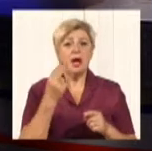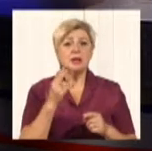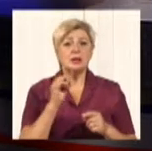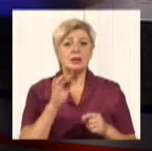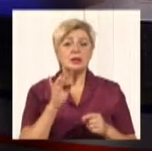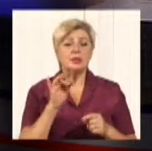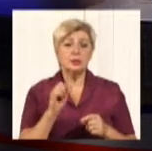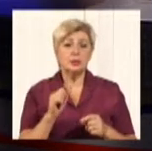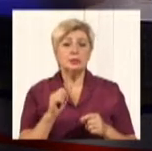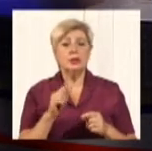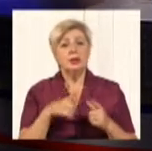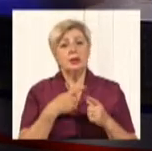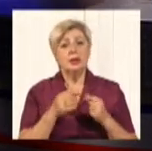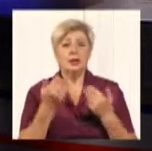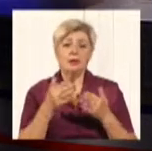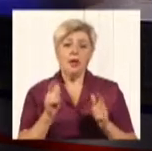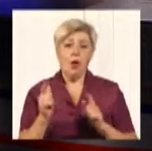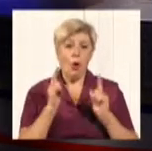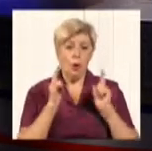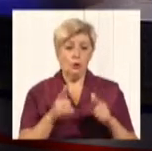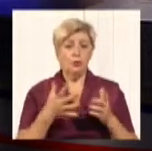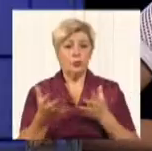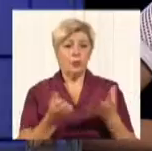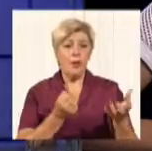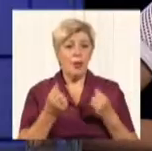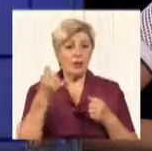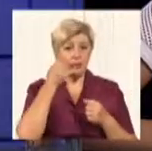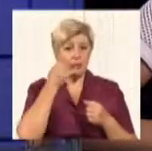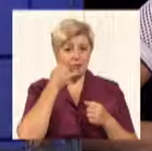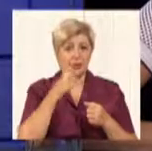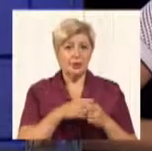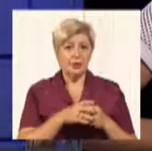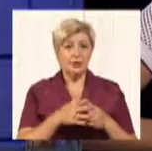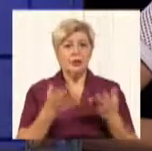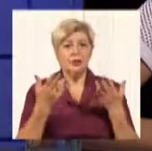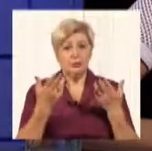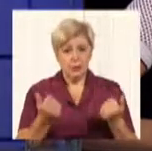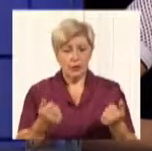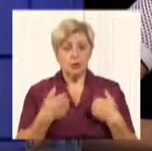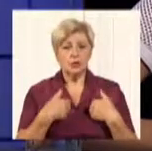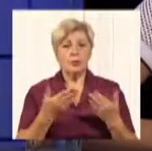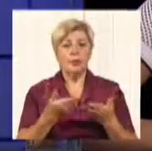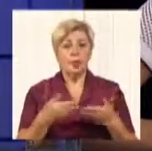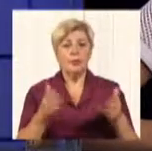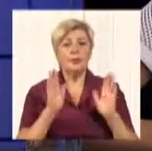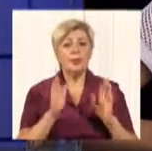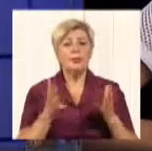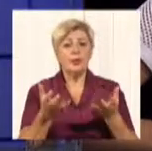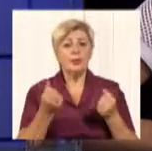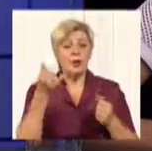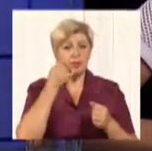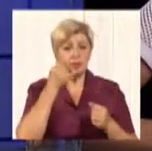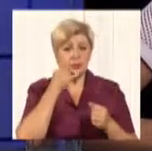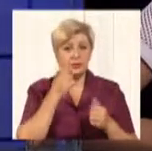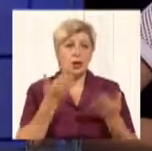таки, ви готові приймати дзвінки від наших містян і тих, хто проживає в області? Ні, ну звісно, ми прийматимемо дзвінки, якщо є якісь проблеми,